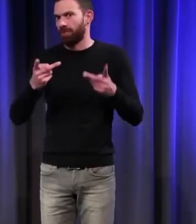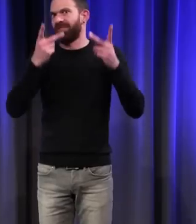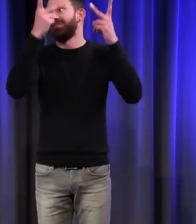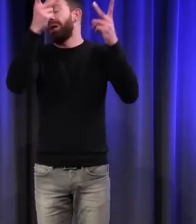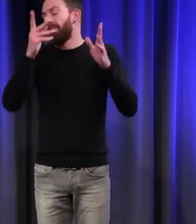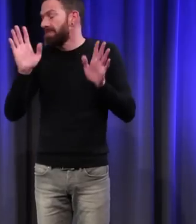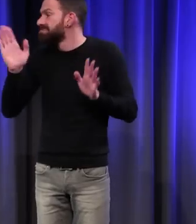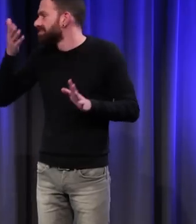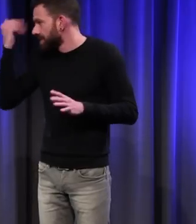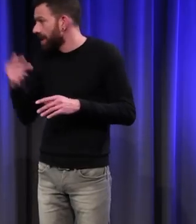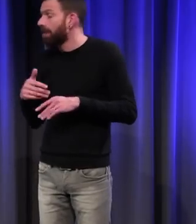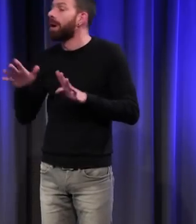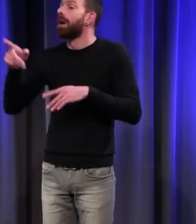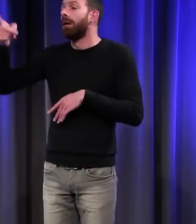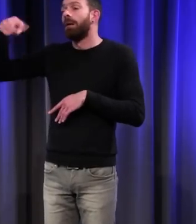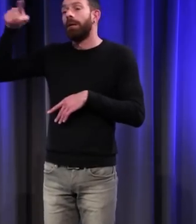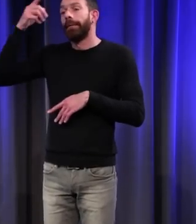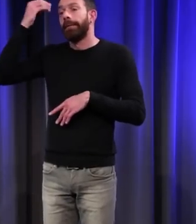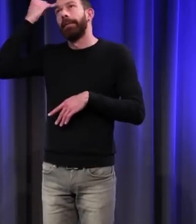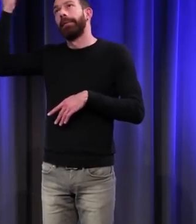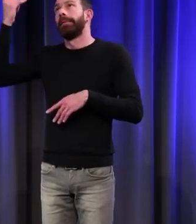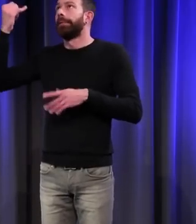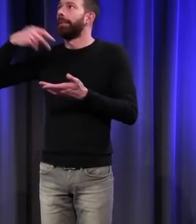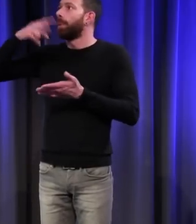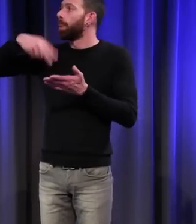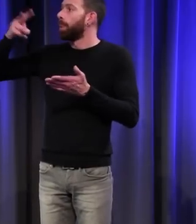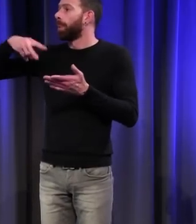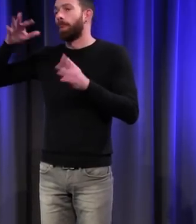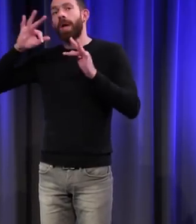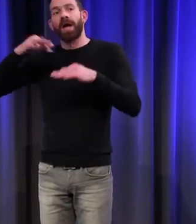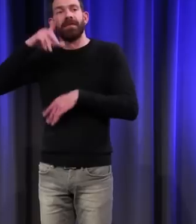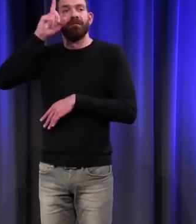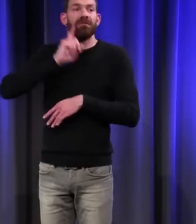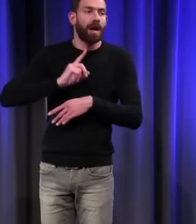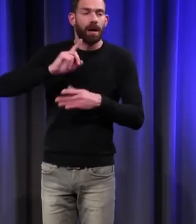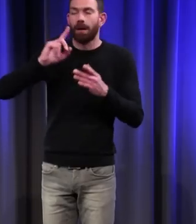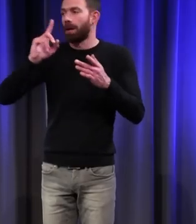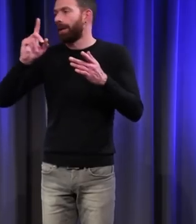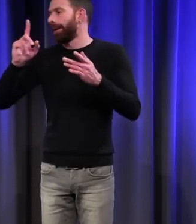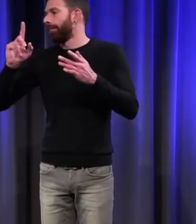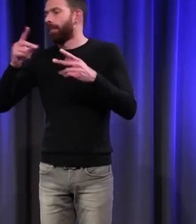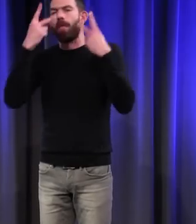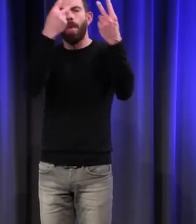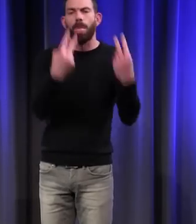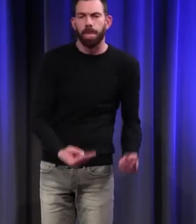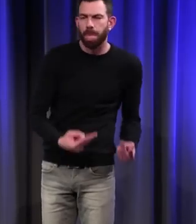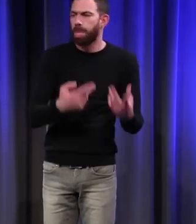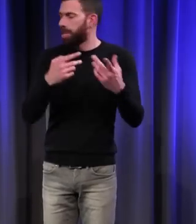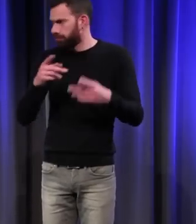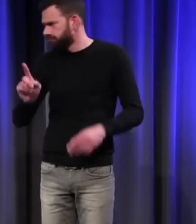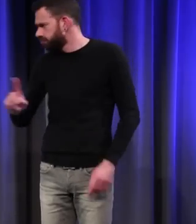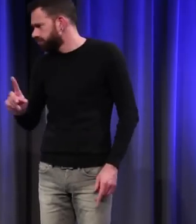En tout cas, oubliez tout ce que vous avez pu lire ici ou là sur la dévalorisation des femmes.